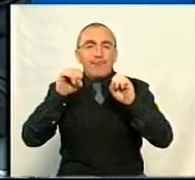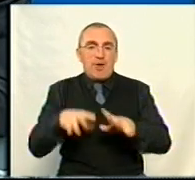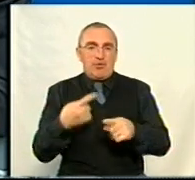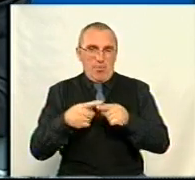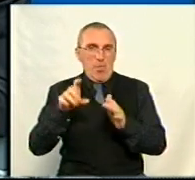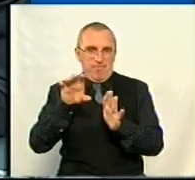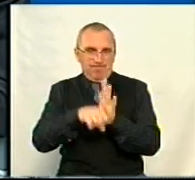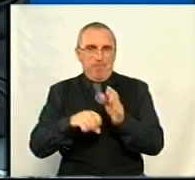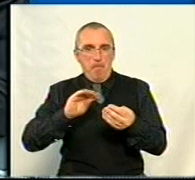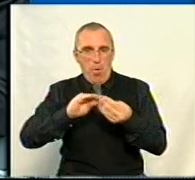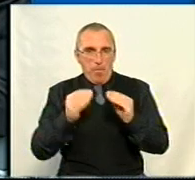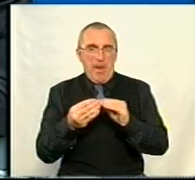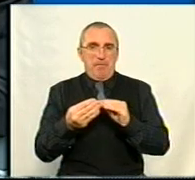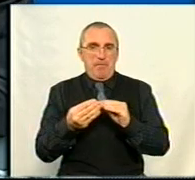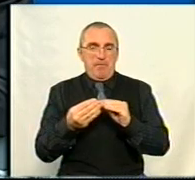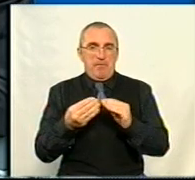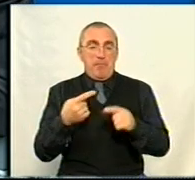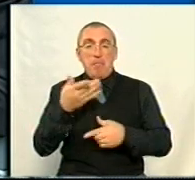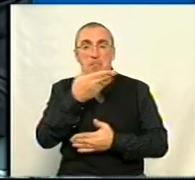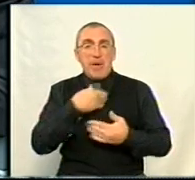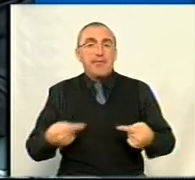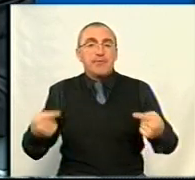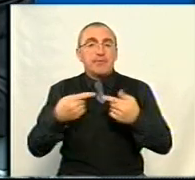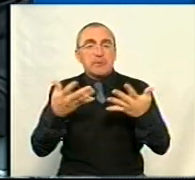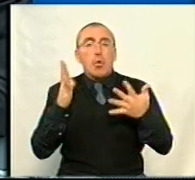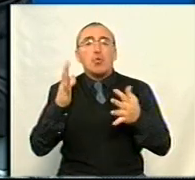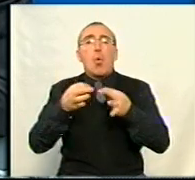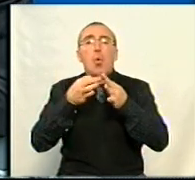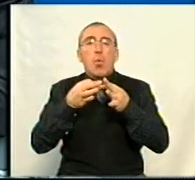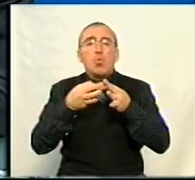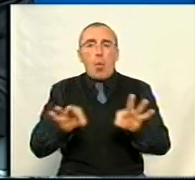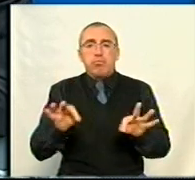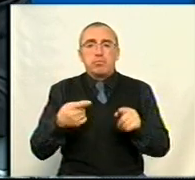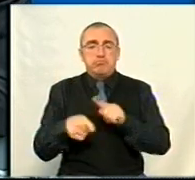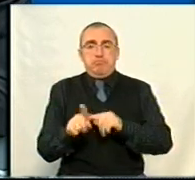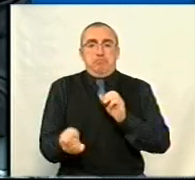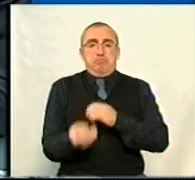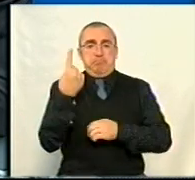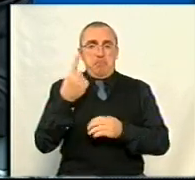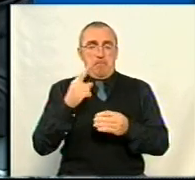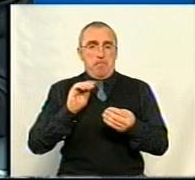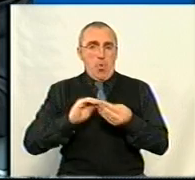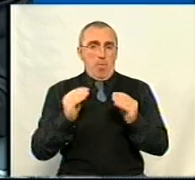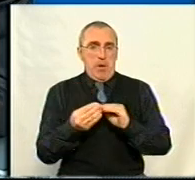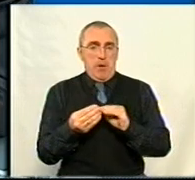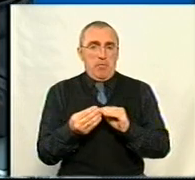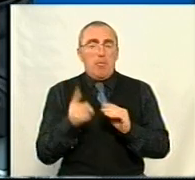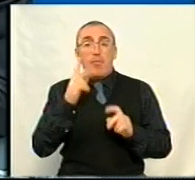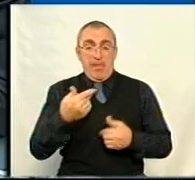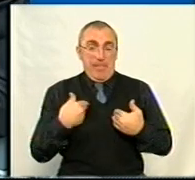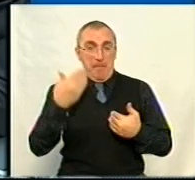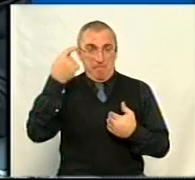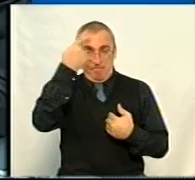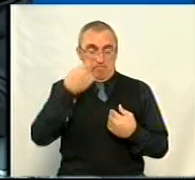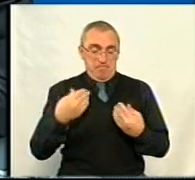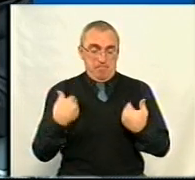а також ми з'ясовуємо, хто ж допустив виникнення такої проблеми. Як на мене,